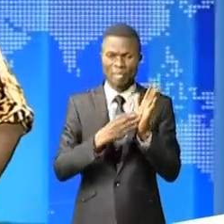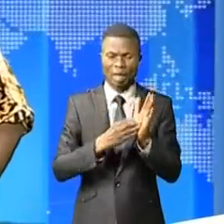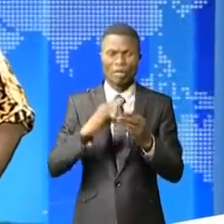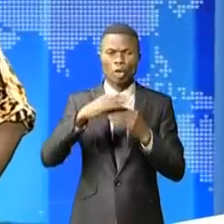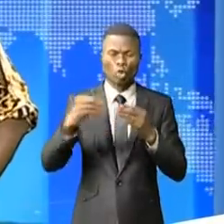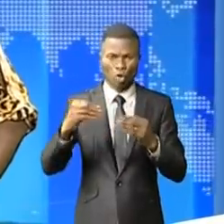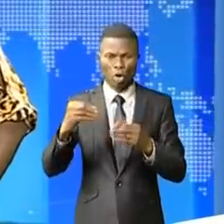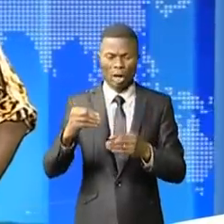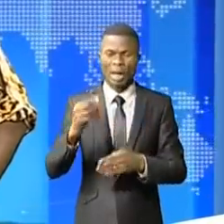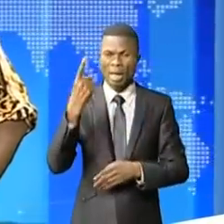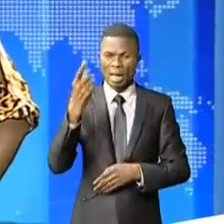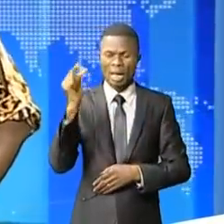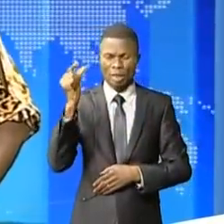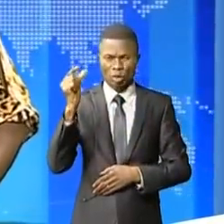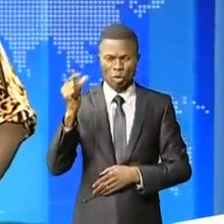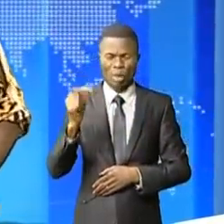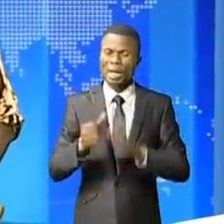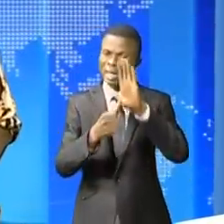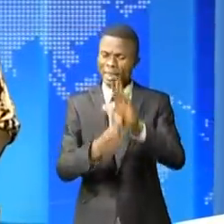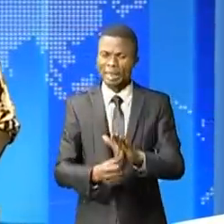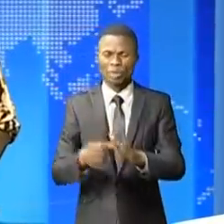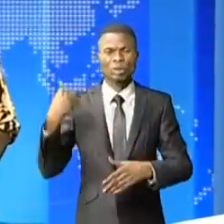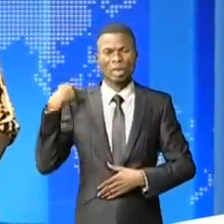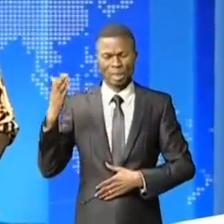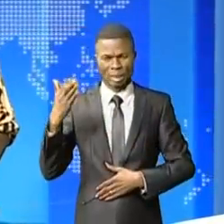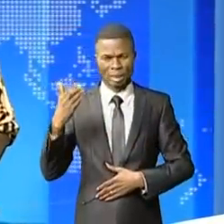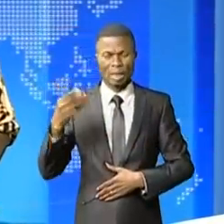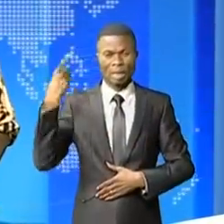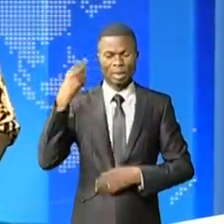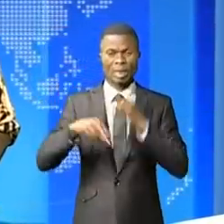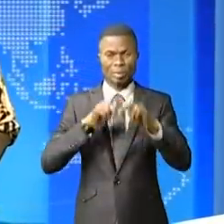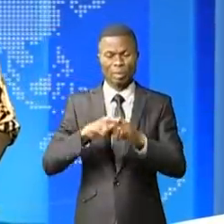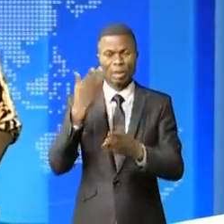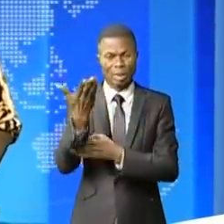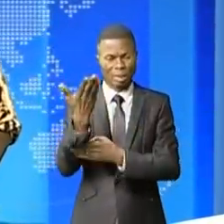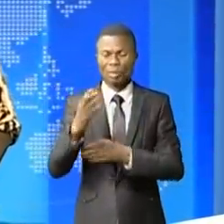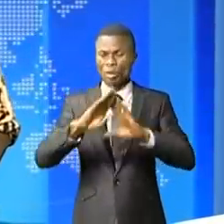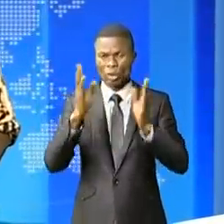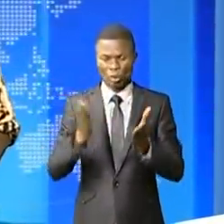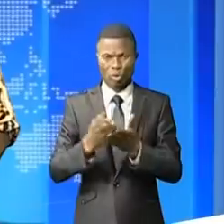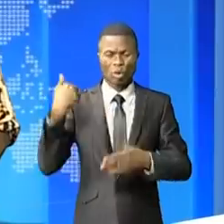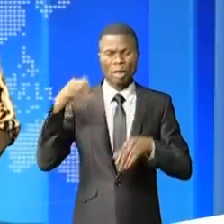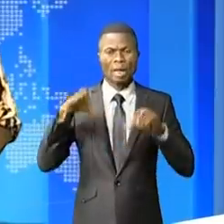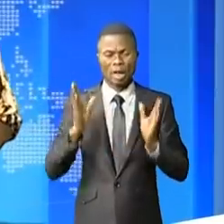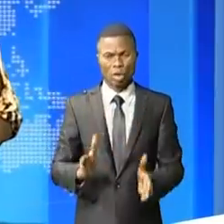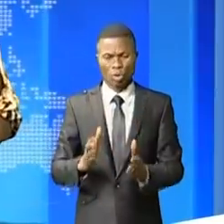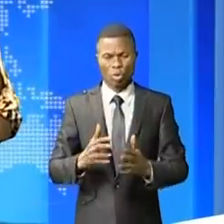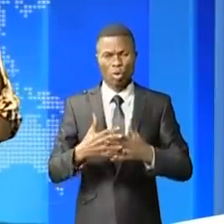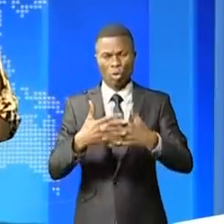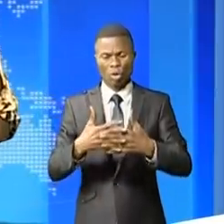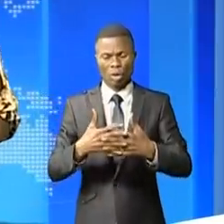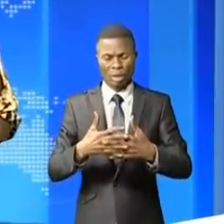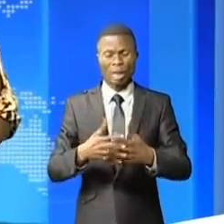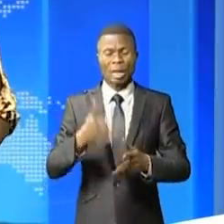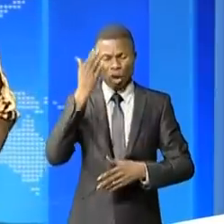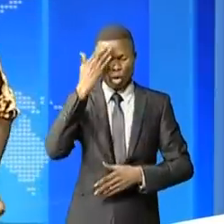détriment des intérêts du pays. Les députés nationales Eric Ilunga attire l'attention de l'État congolais, partenaire à voir